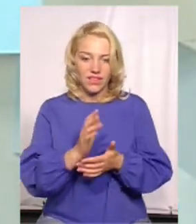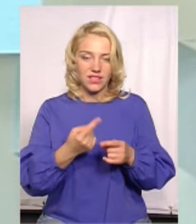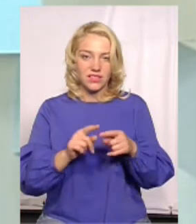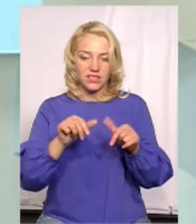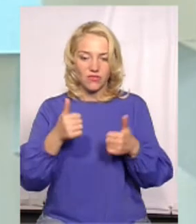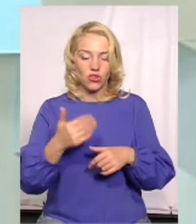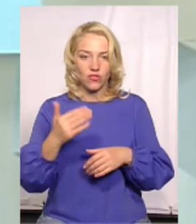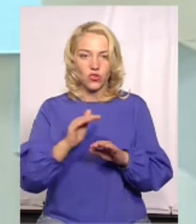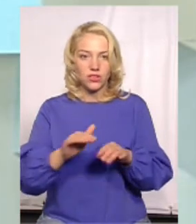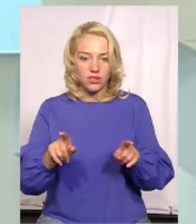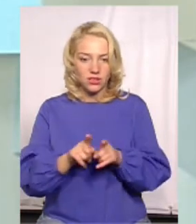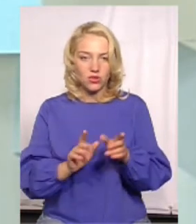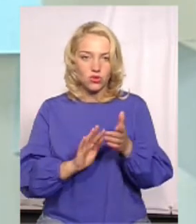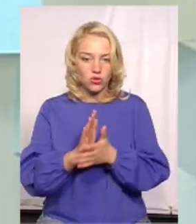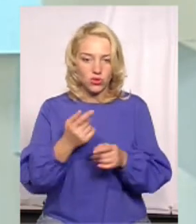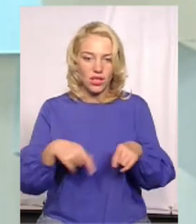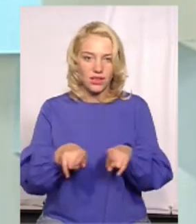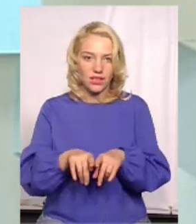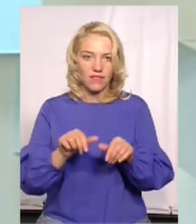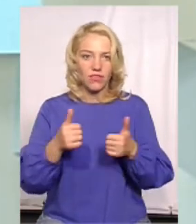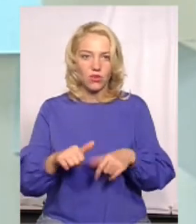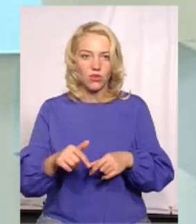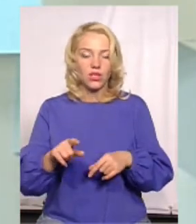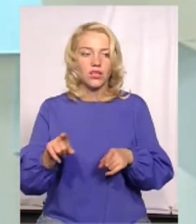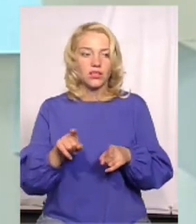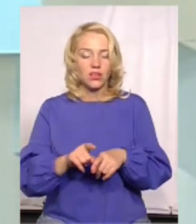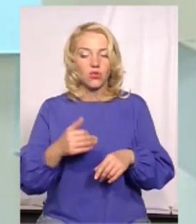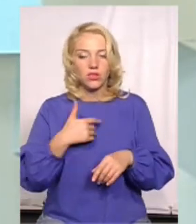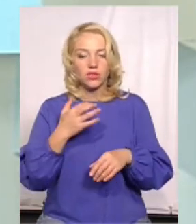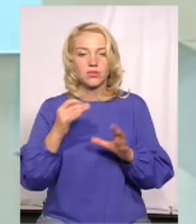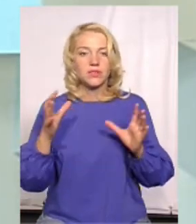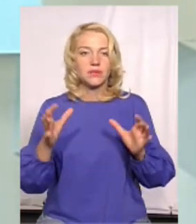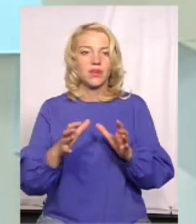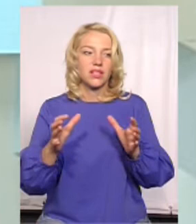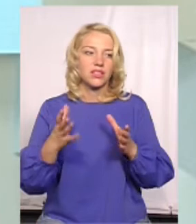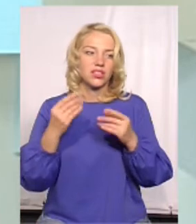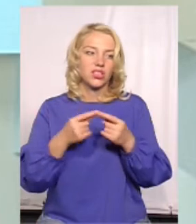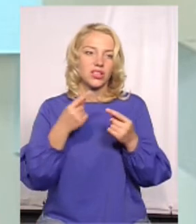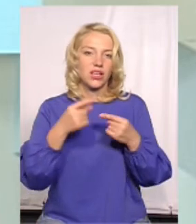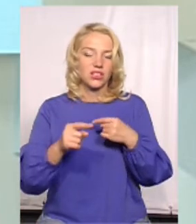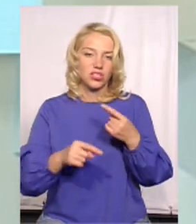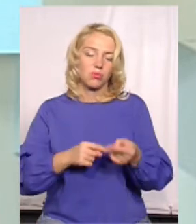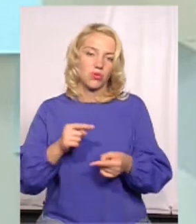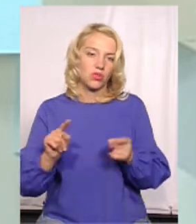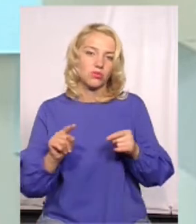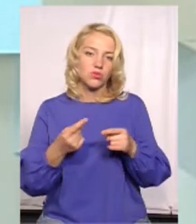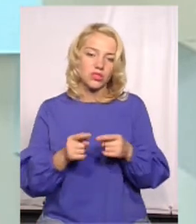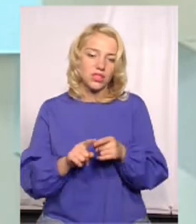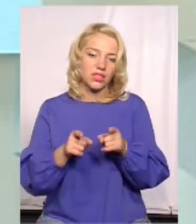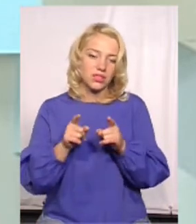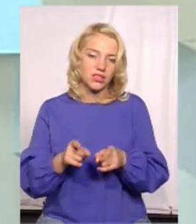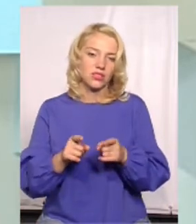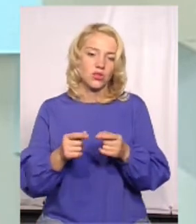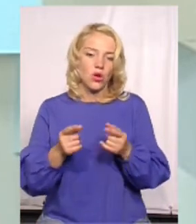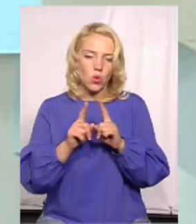так само ростуться, так само захоплюються. Хотілося зберегти їх ще для інших поколінь, бо це дійсно є унікальна